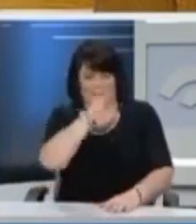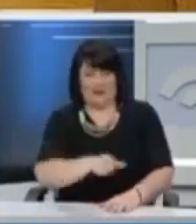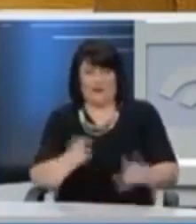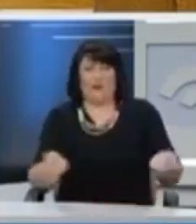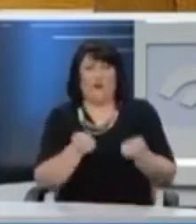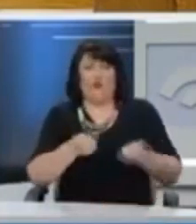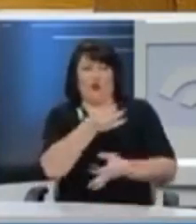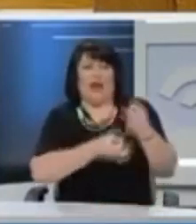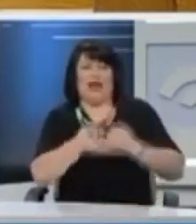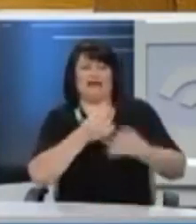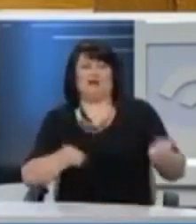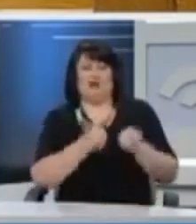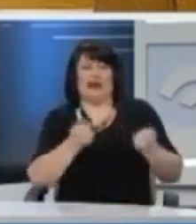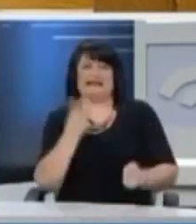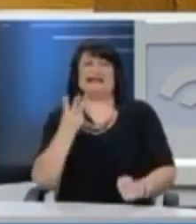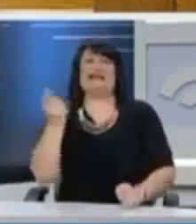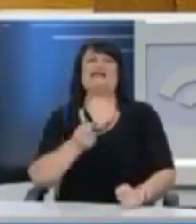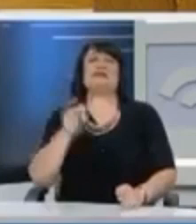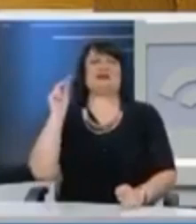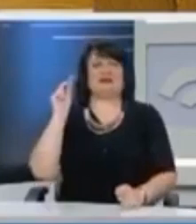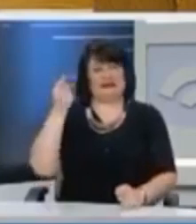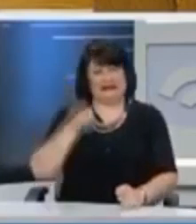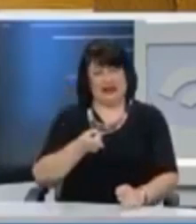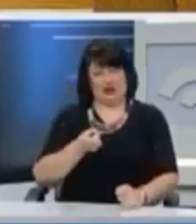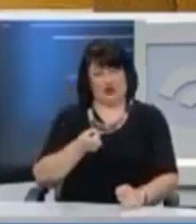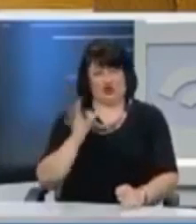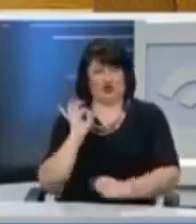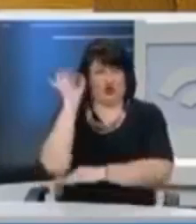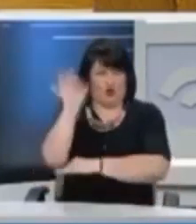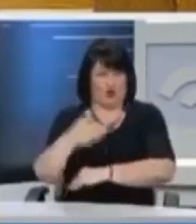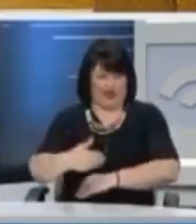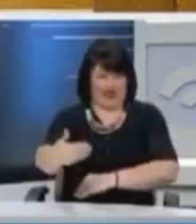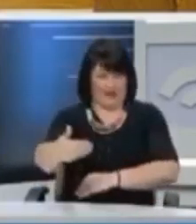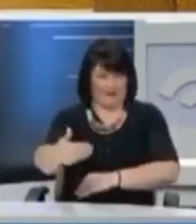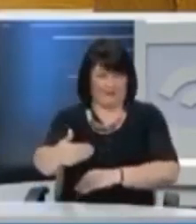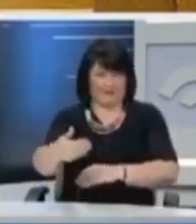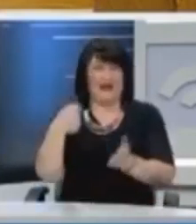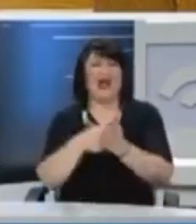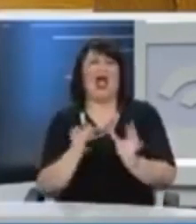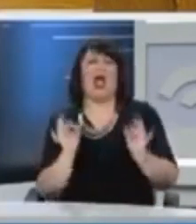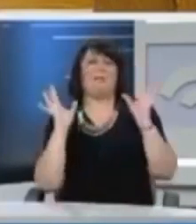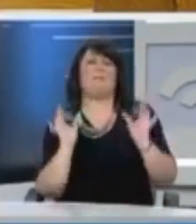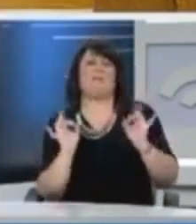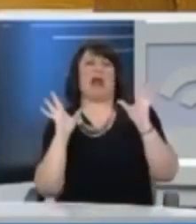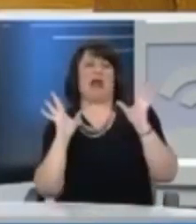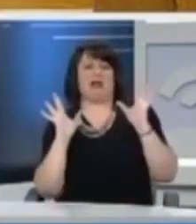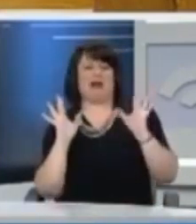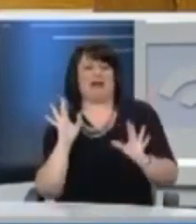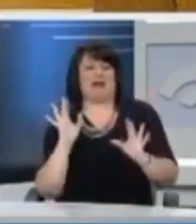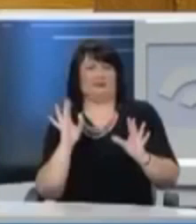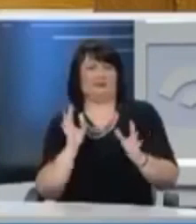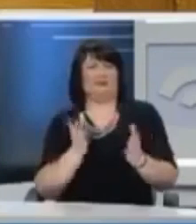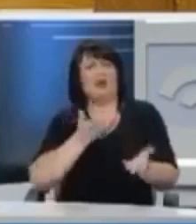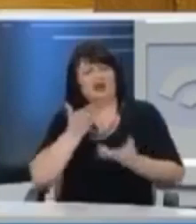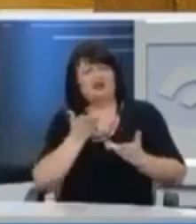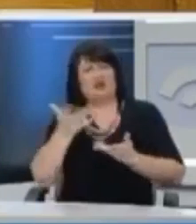κάνει αποδεχόμενοι το 3,5% το στόχο και με τις απαλλαγές και τις περαιτέρω